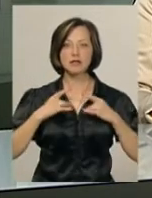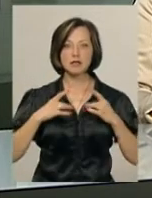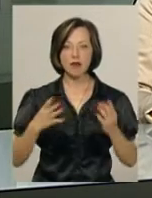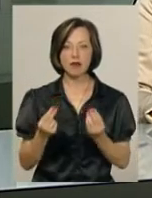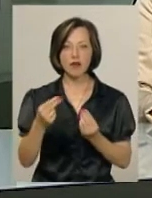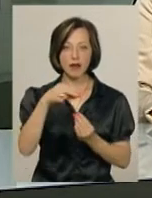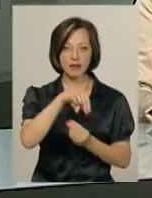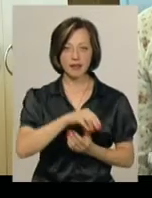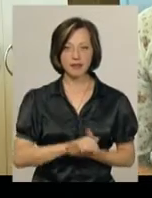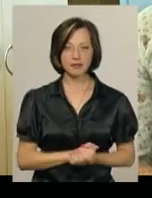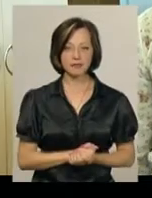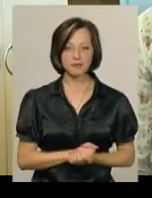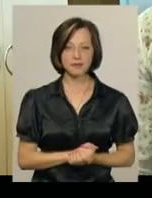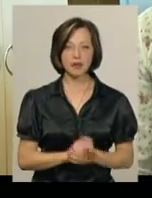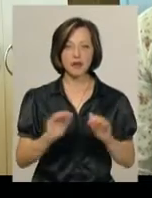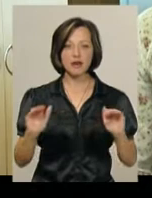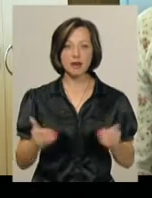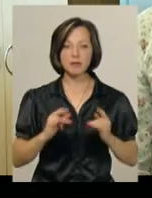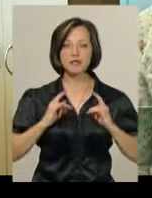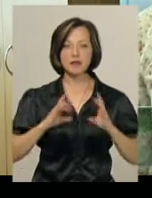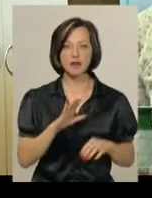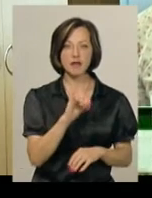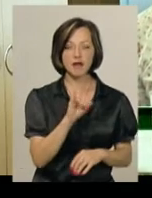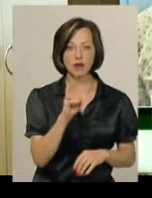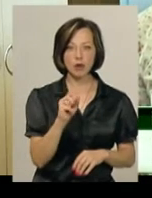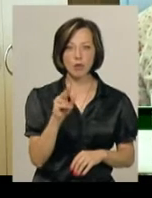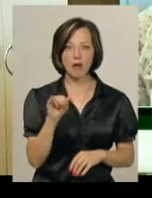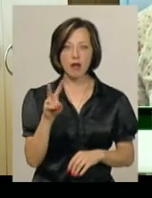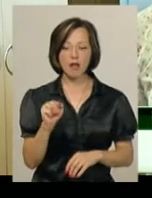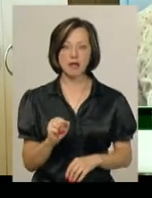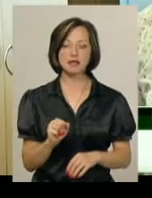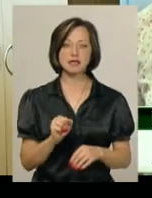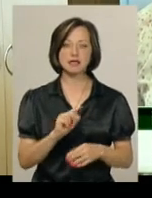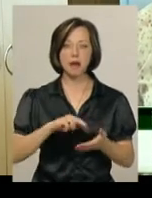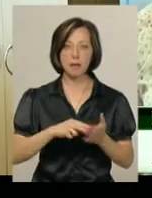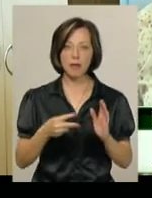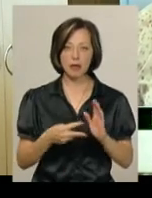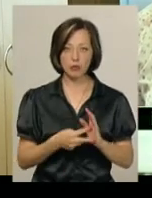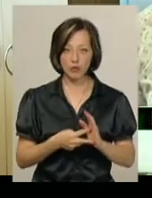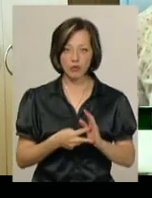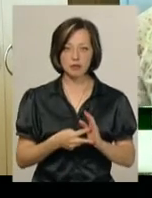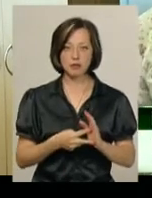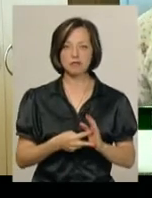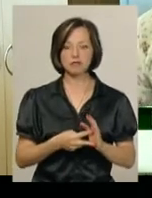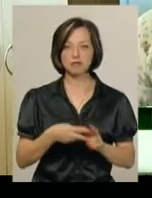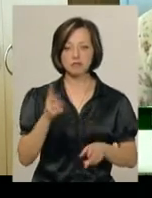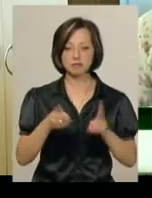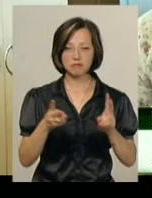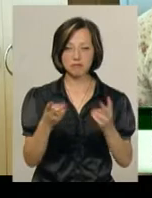Вареника. В рамках святкування Івана Купала у нас запланований фудкорт, в якому беруть участь ресторації.